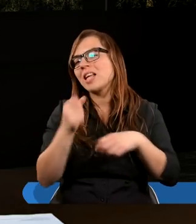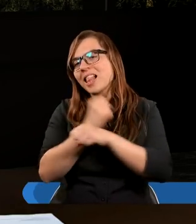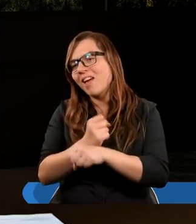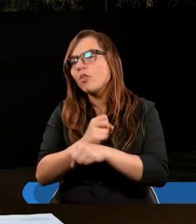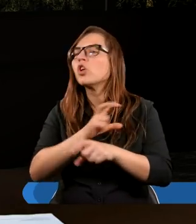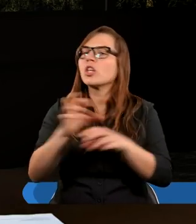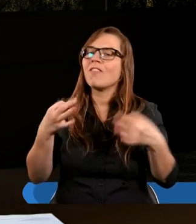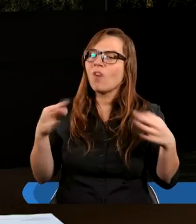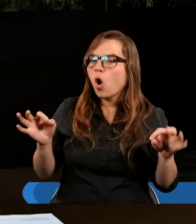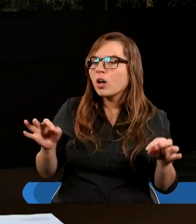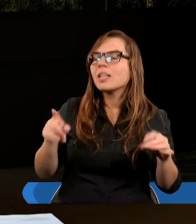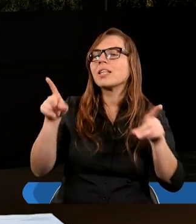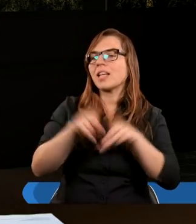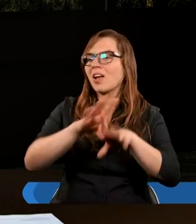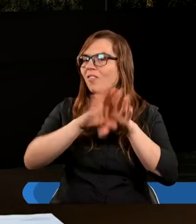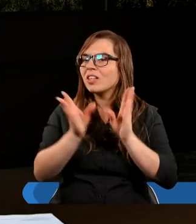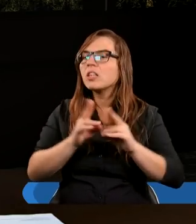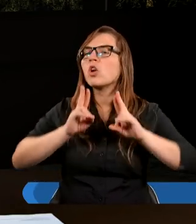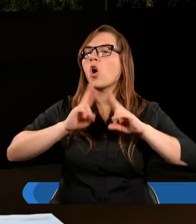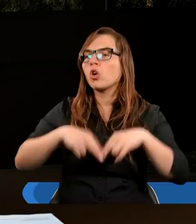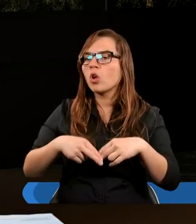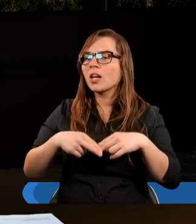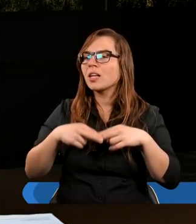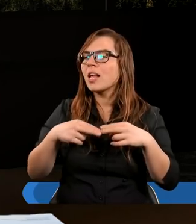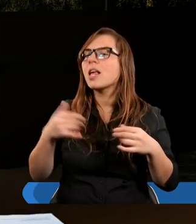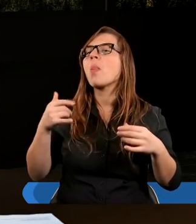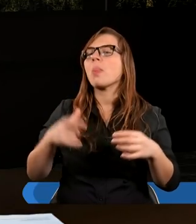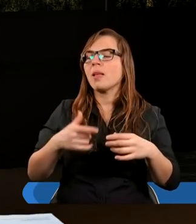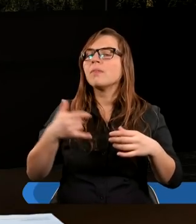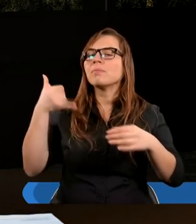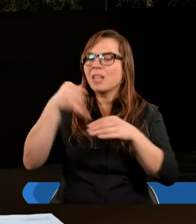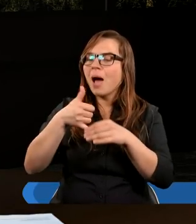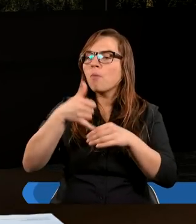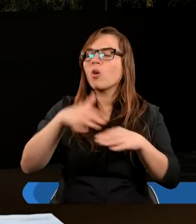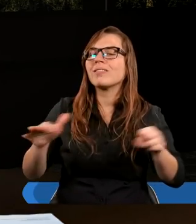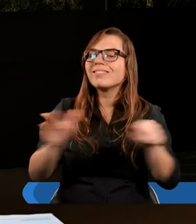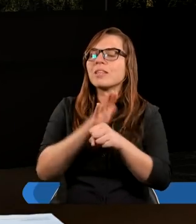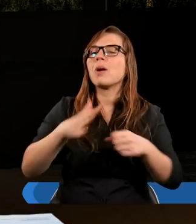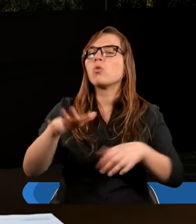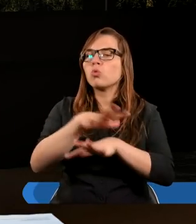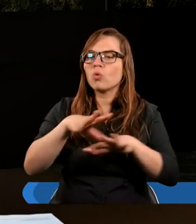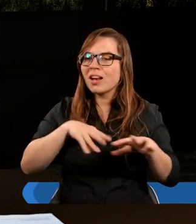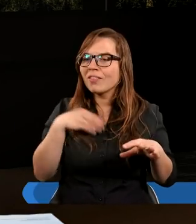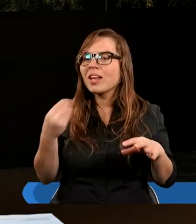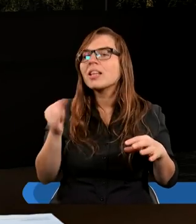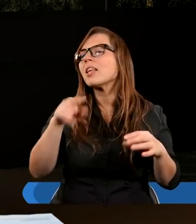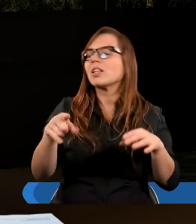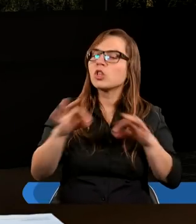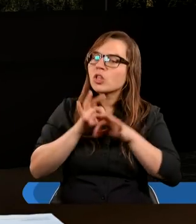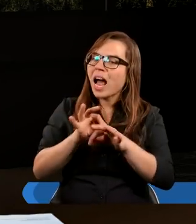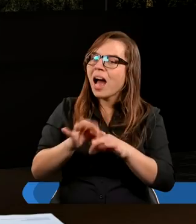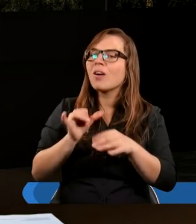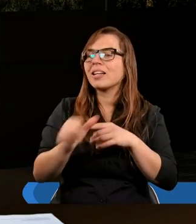niewolnicy, czy wolni i wszyscy zostaliśmy napojeni jednym duchem. Albowiem i ciało